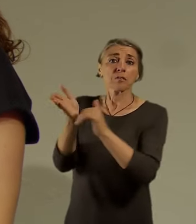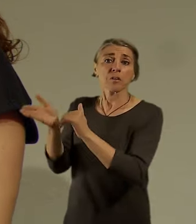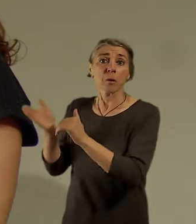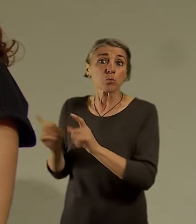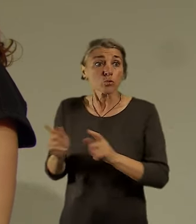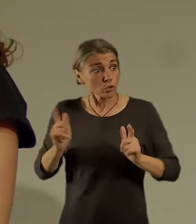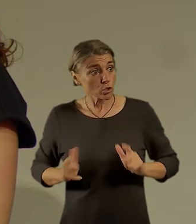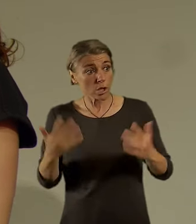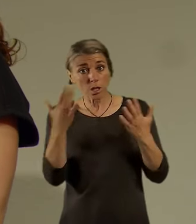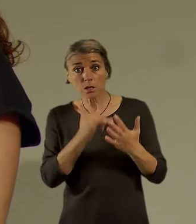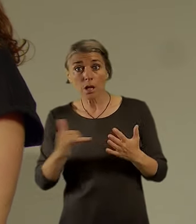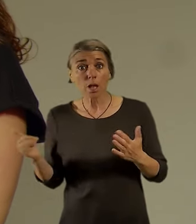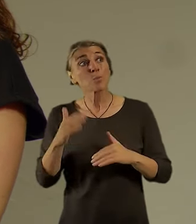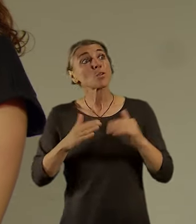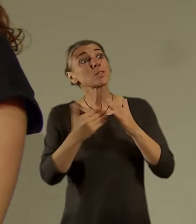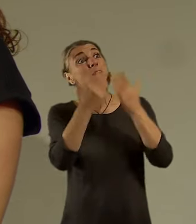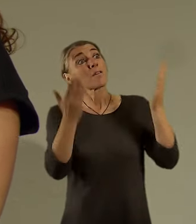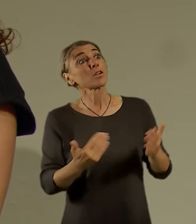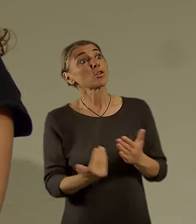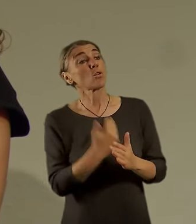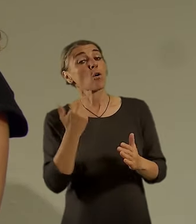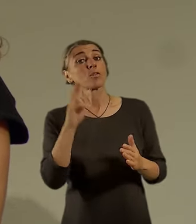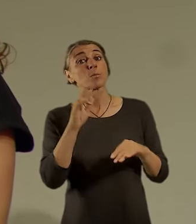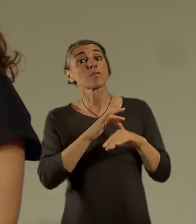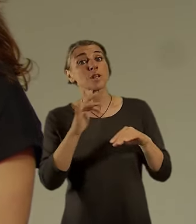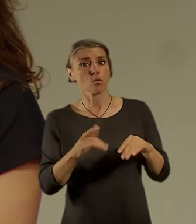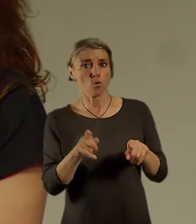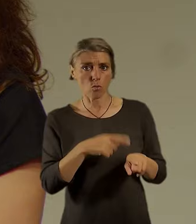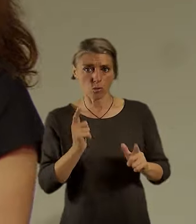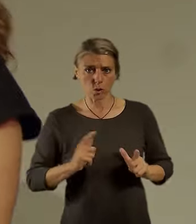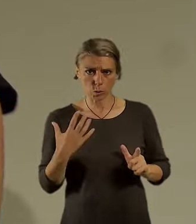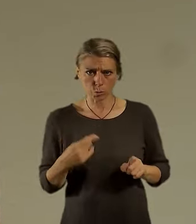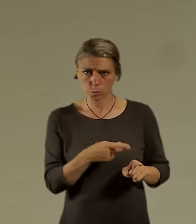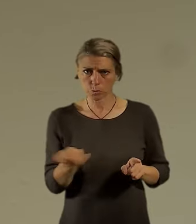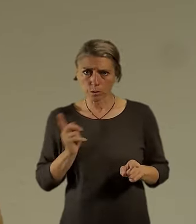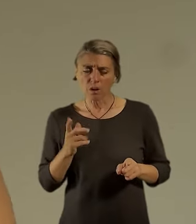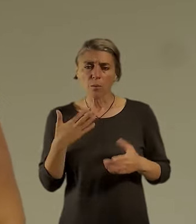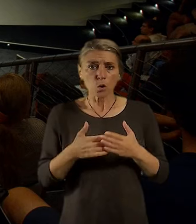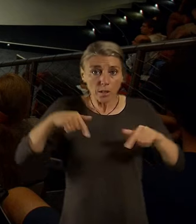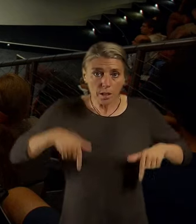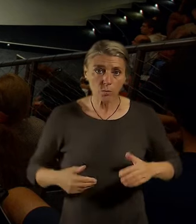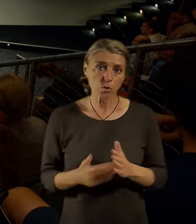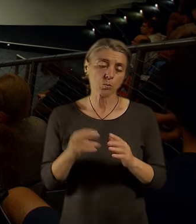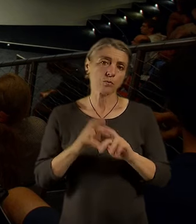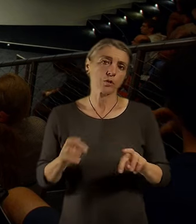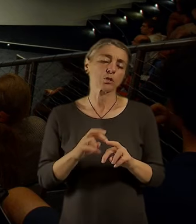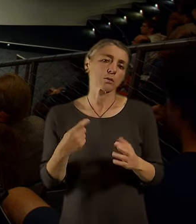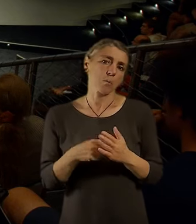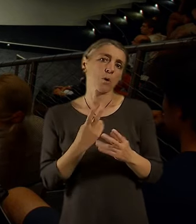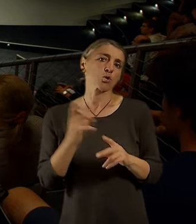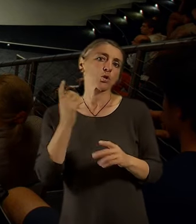na novou budovu domova seniorů. Děkuju moc krát. Tak další dotaz tamhle, prosím. Tak podáme mikrofon.